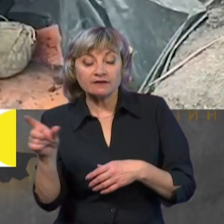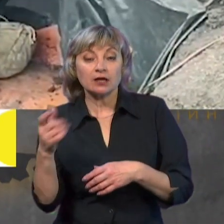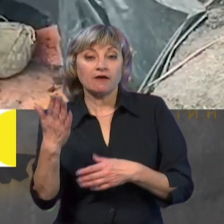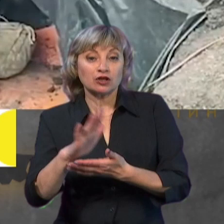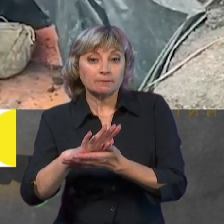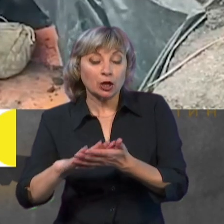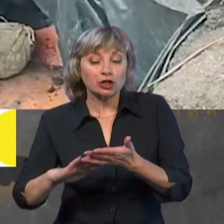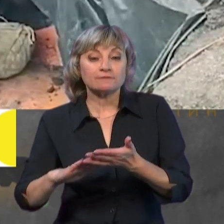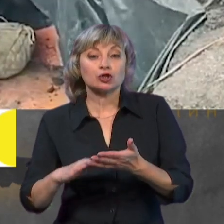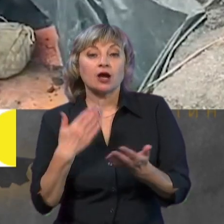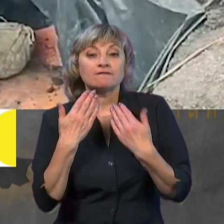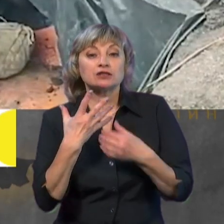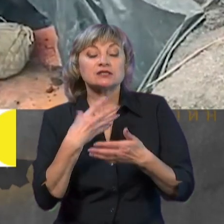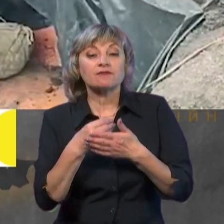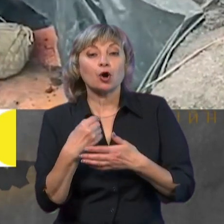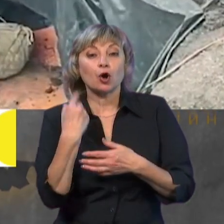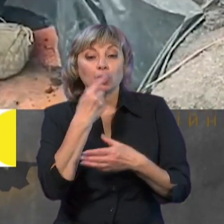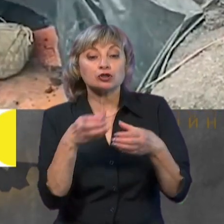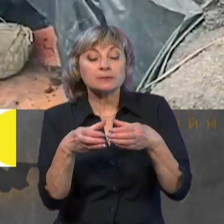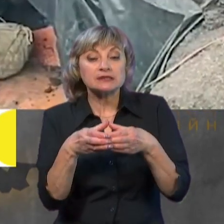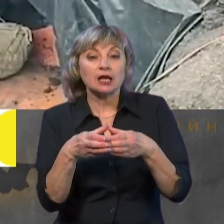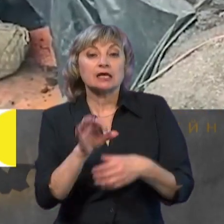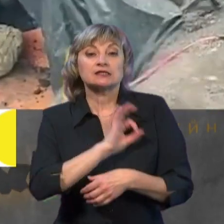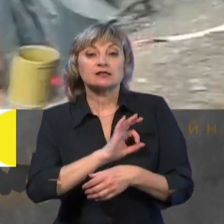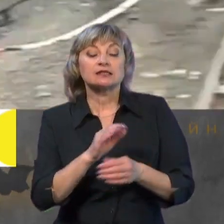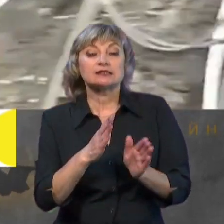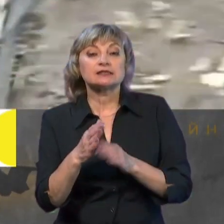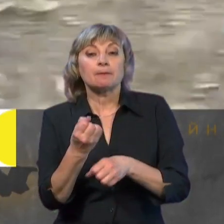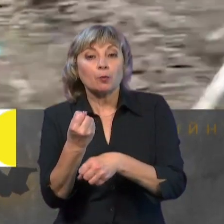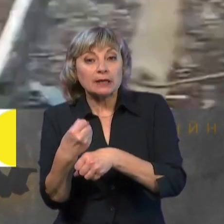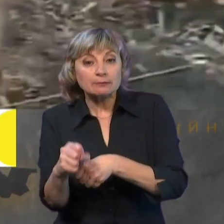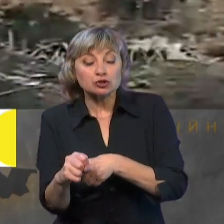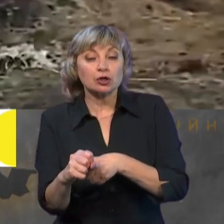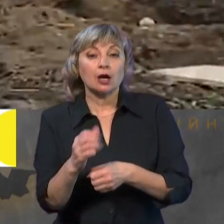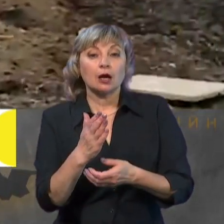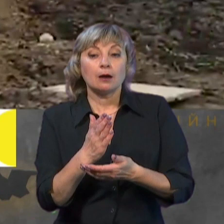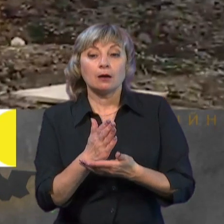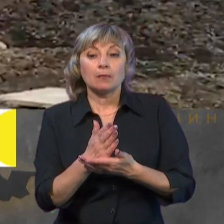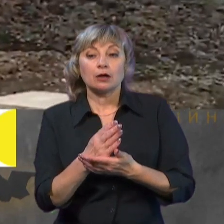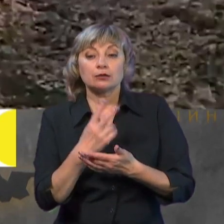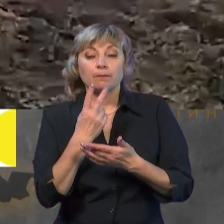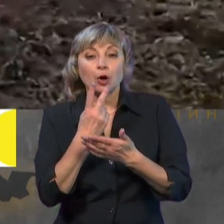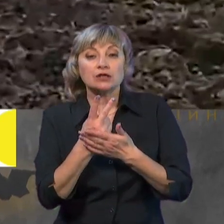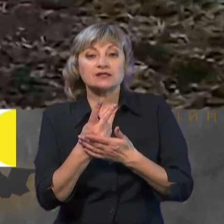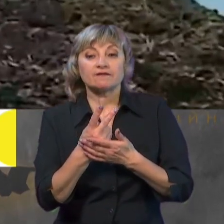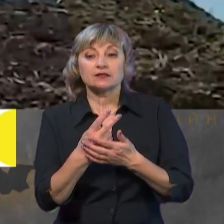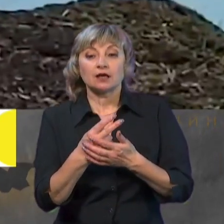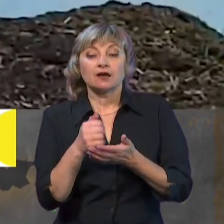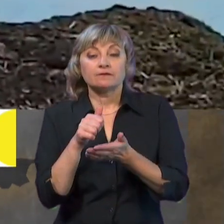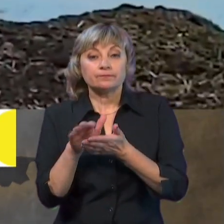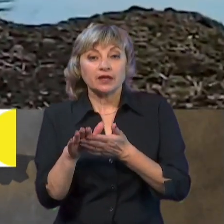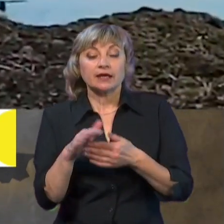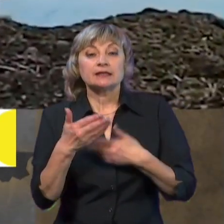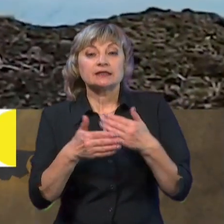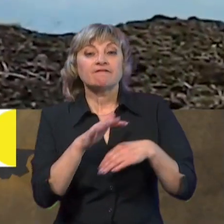продовжують по відношенню до своєї особової склади застосовувати систему примусу, маються на увазі показові страти тих, хто відновляється йти в